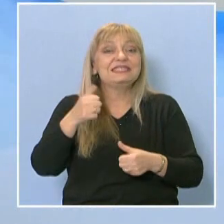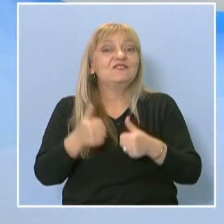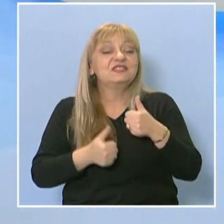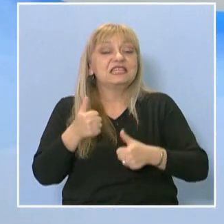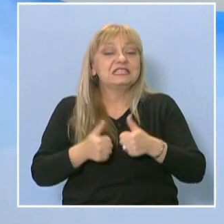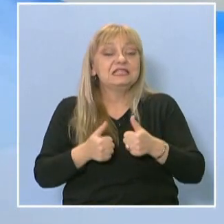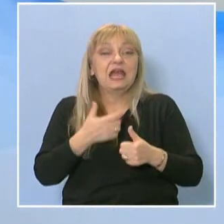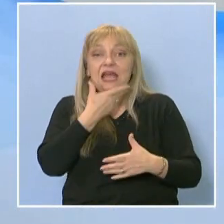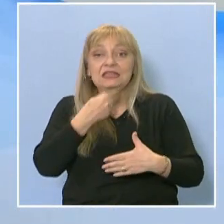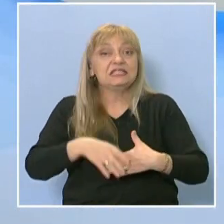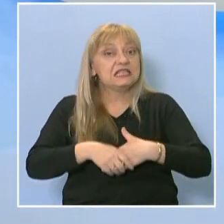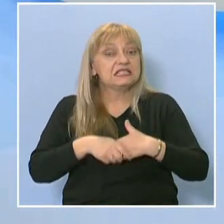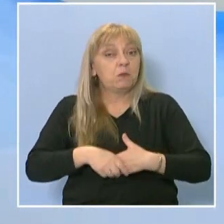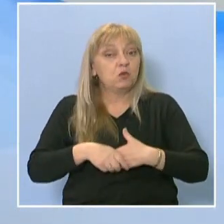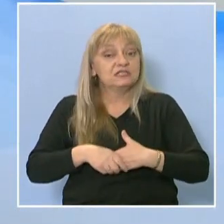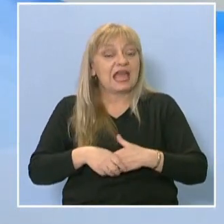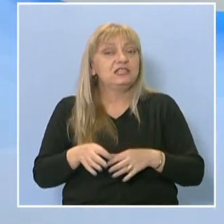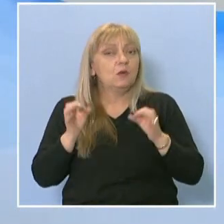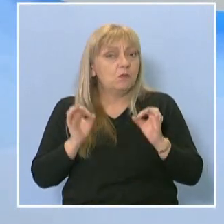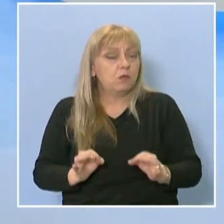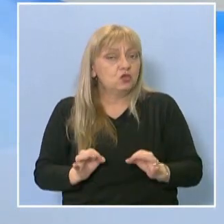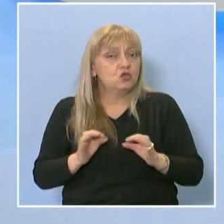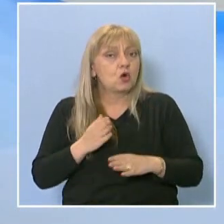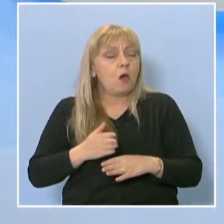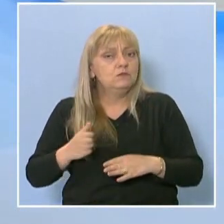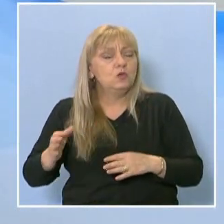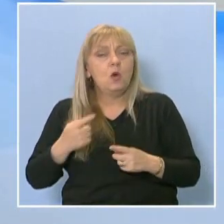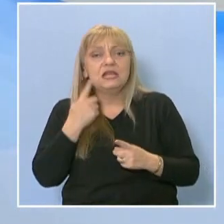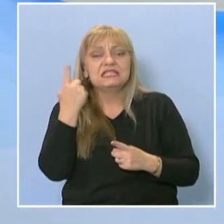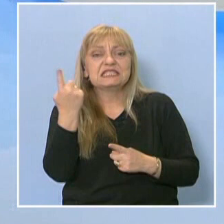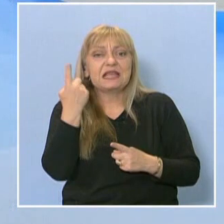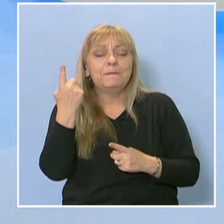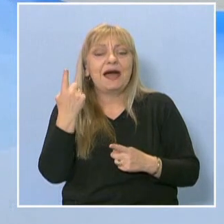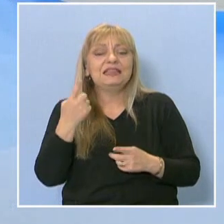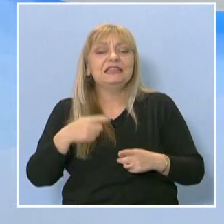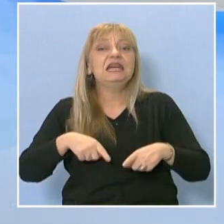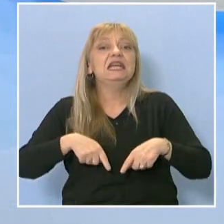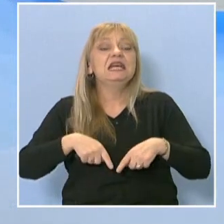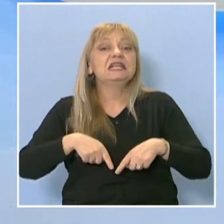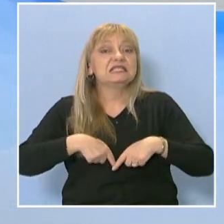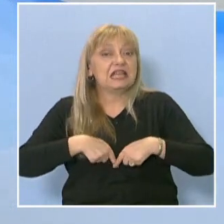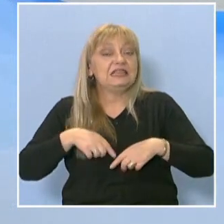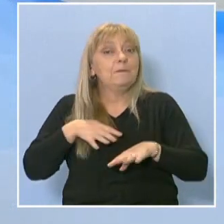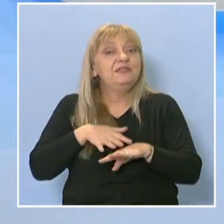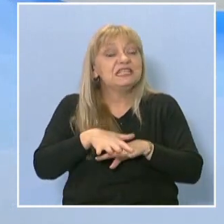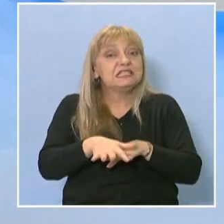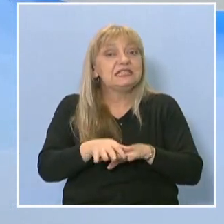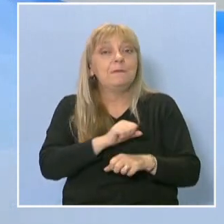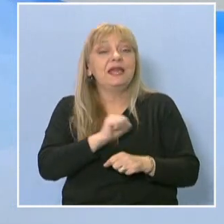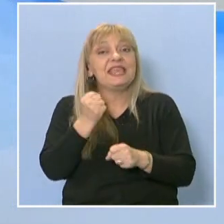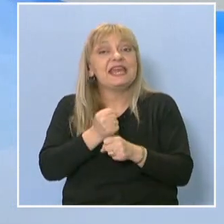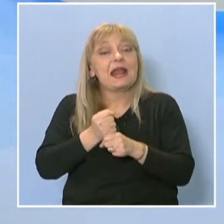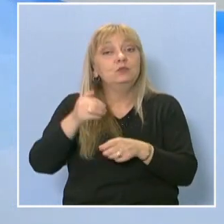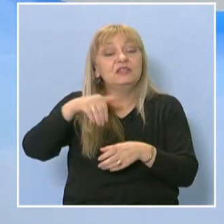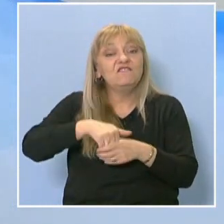да се запознаете по-подробно с самата си съдебна система и с работата в съдебната